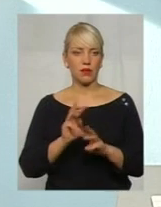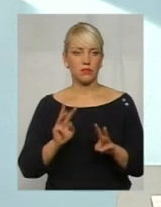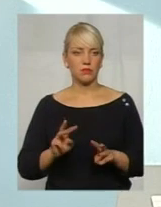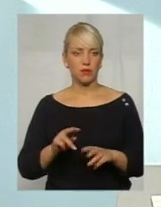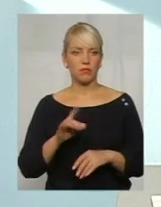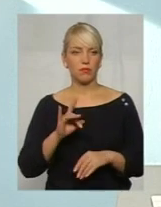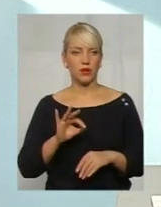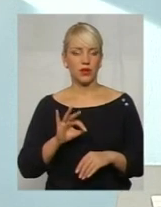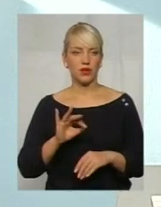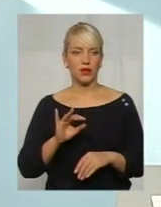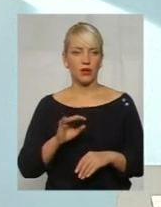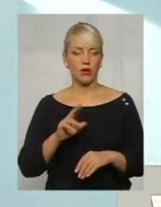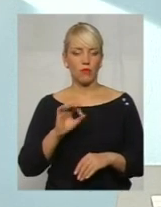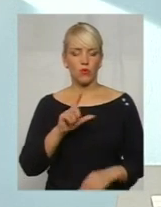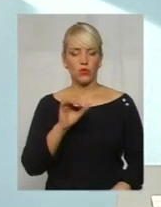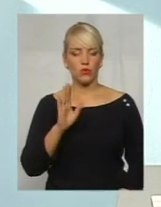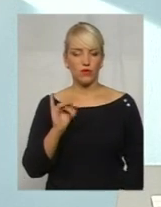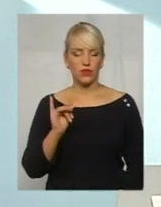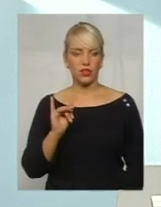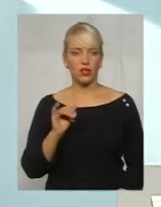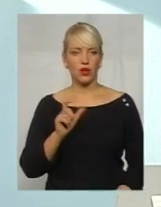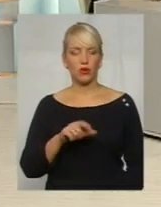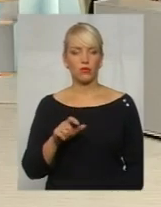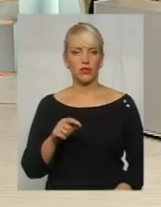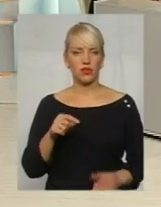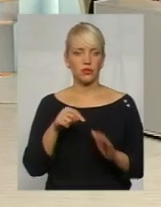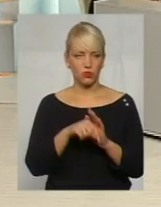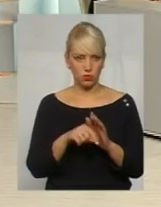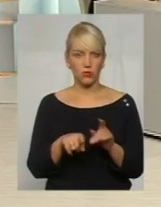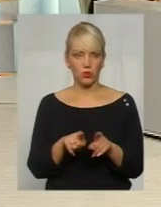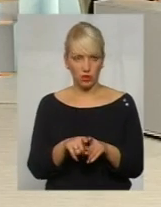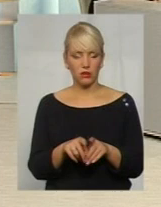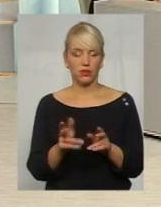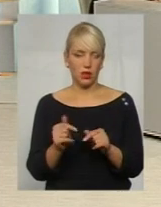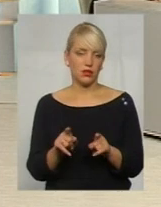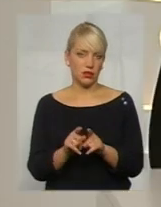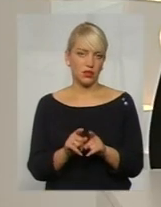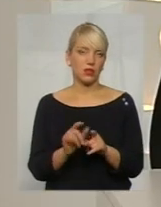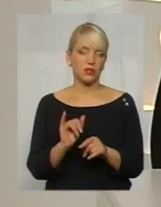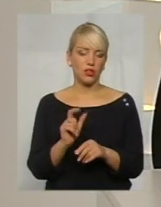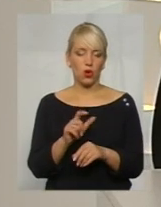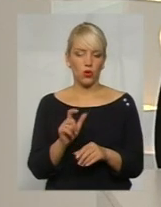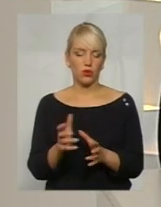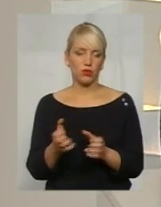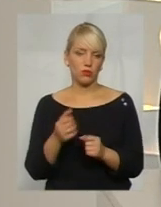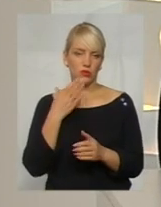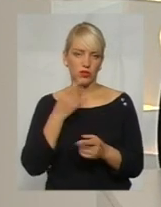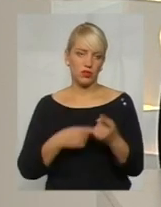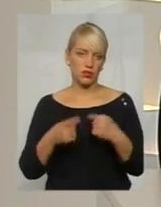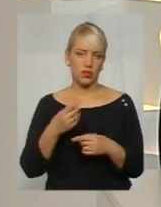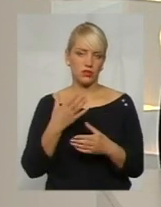цивільного позову громадянам. Тобто таким чином? Так, чином. І ці люди отримують свої кошти.